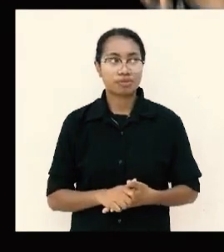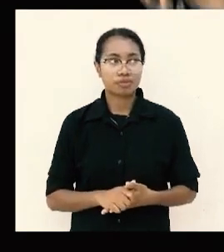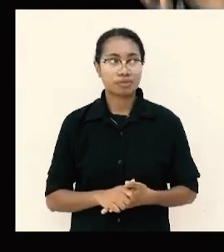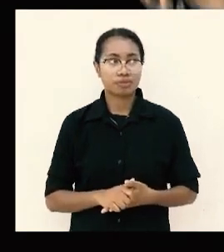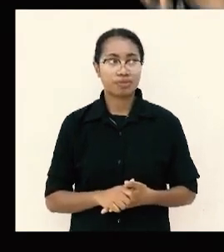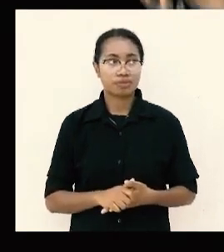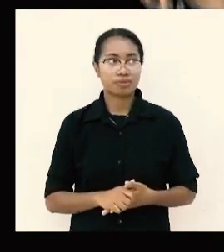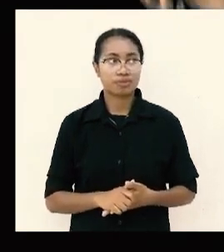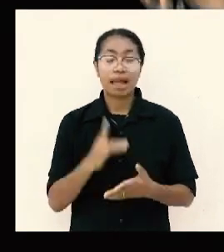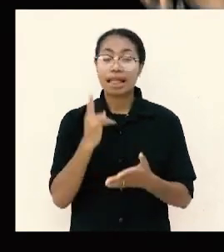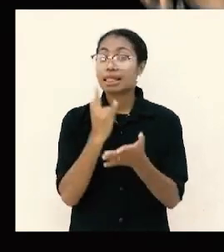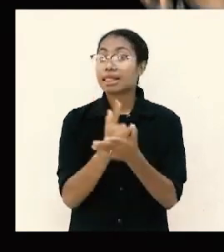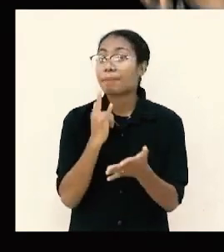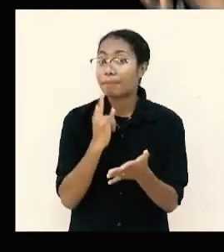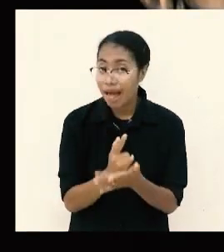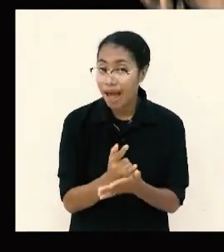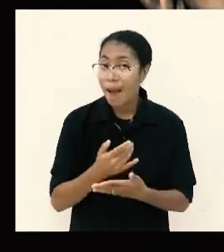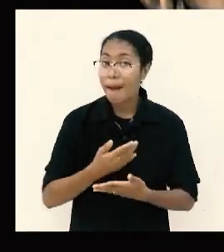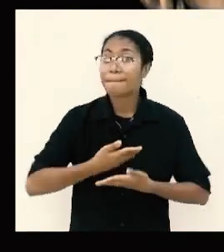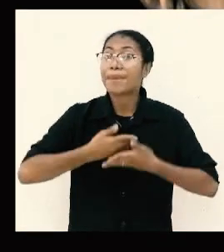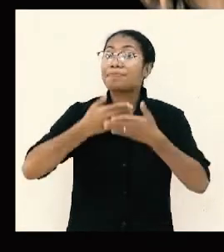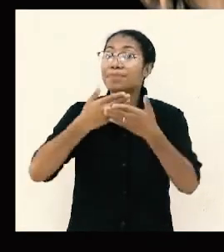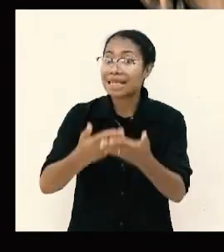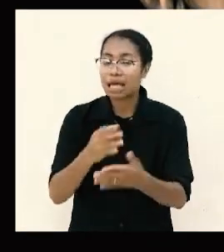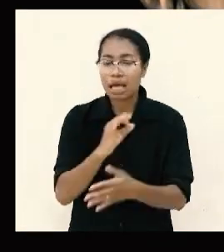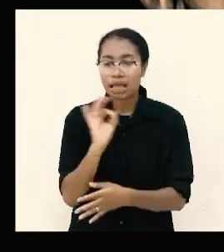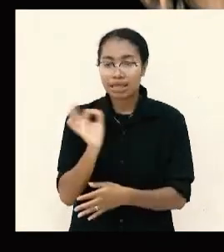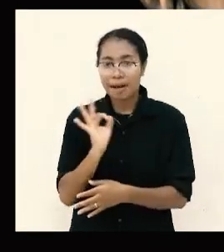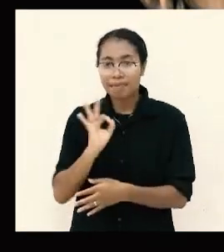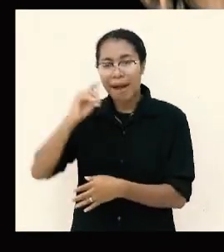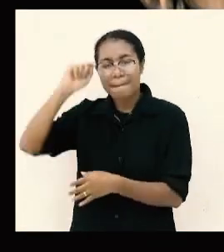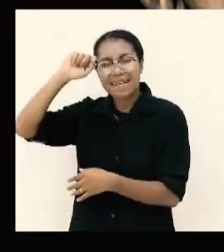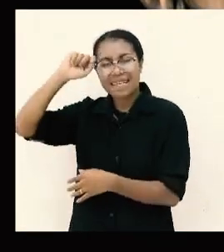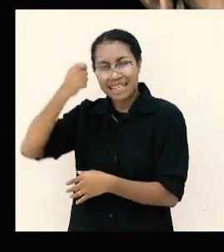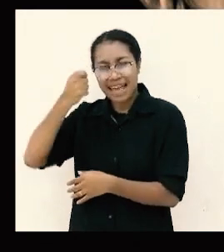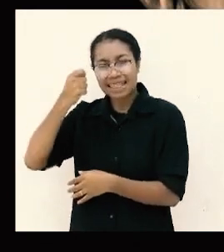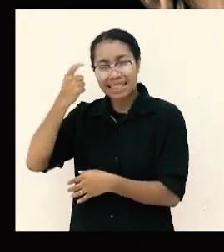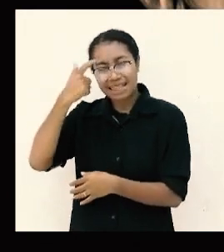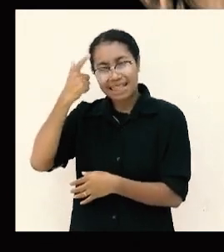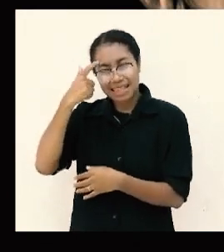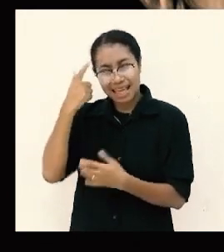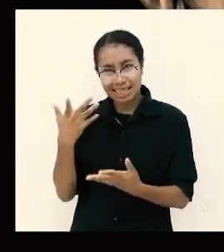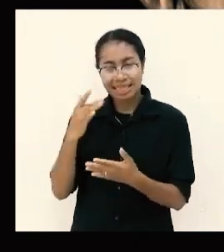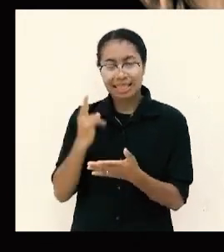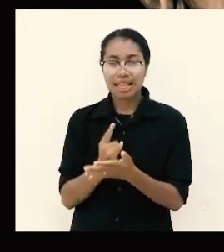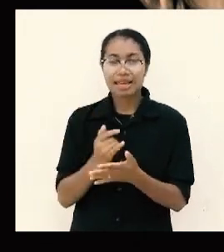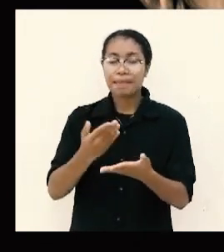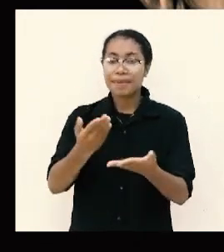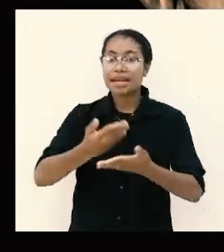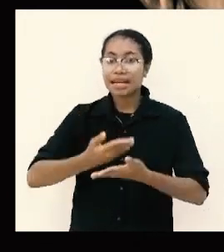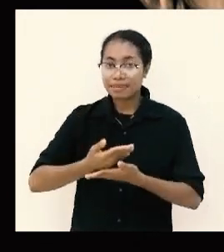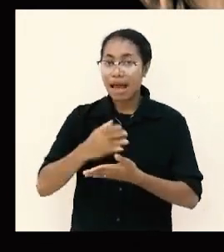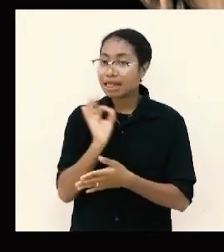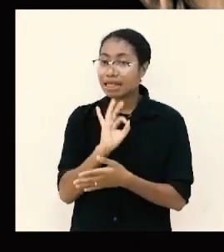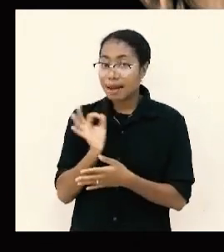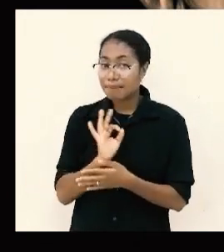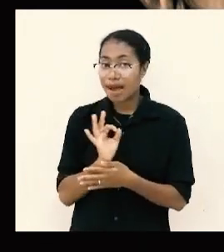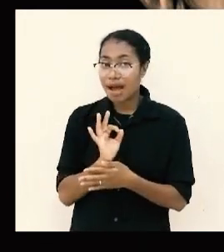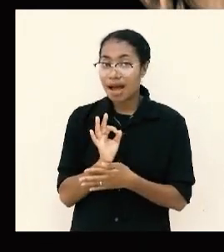tetaplah memberi tanpa mengingat dan menerima tanpa